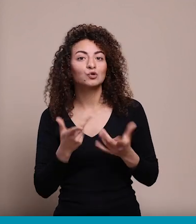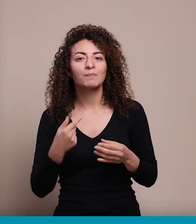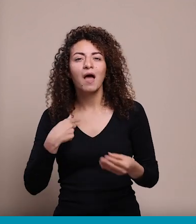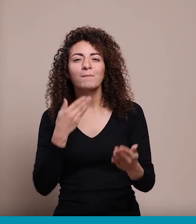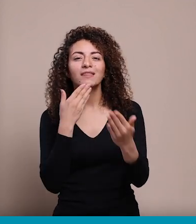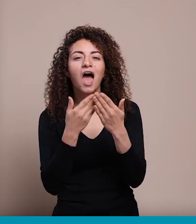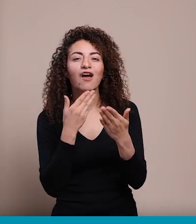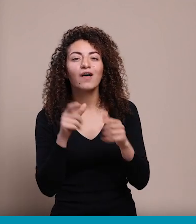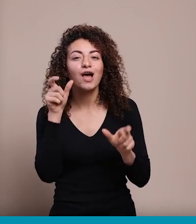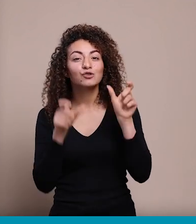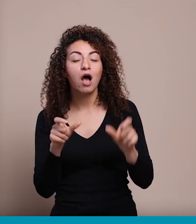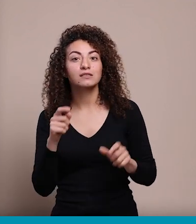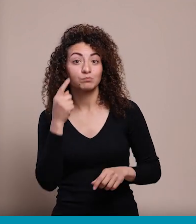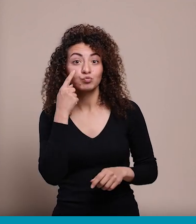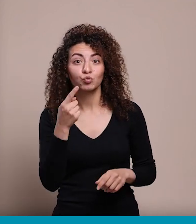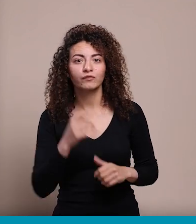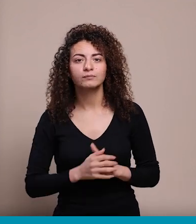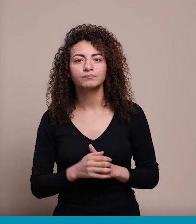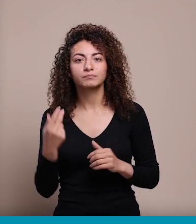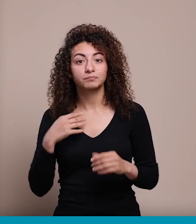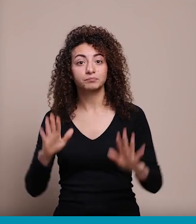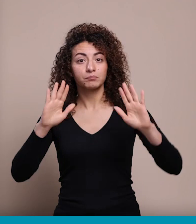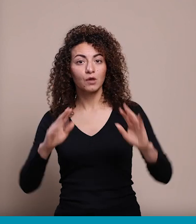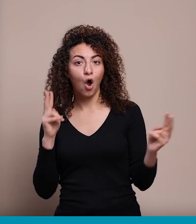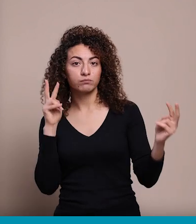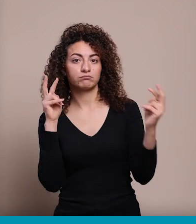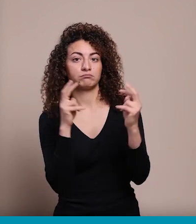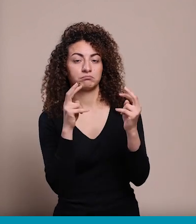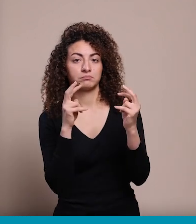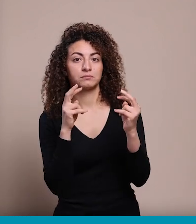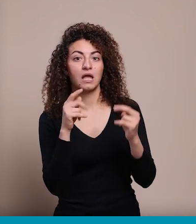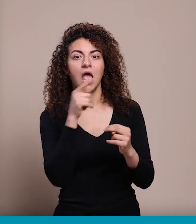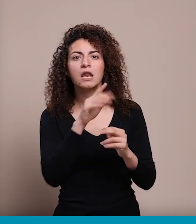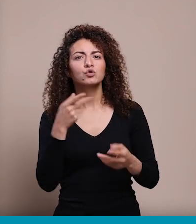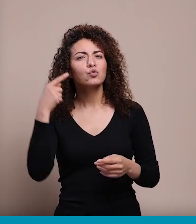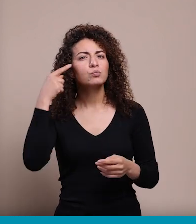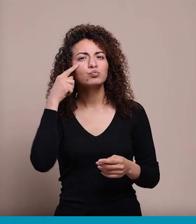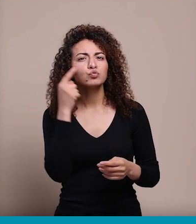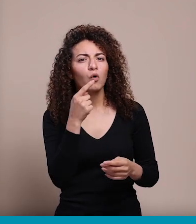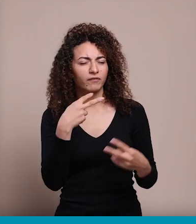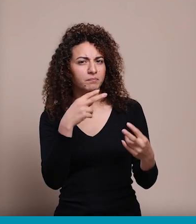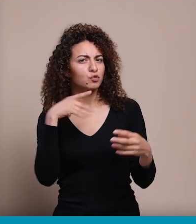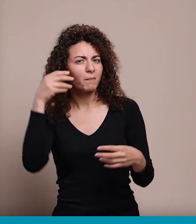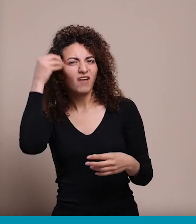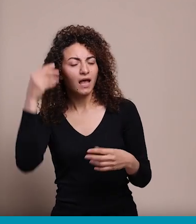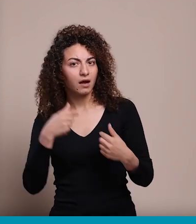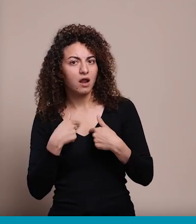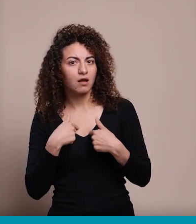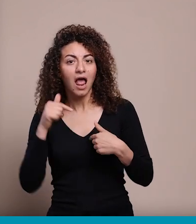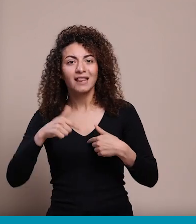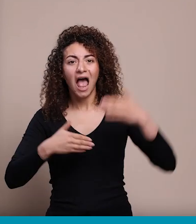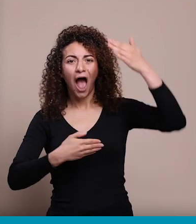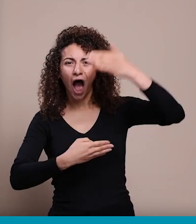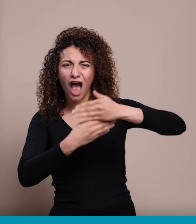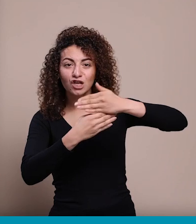أكتر إنه نتعرف على الأشخاص اللي بيشوفوا نشوف هني شو بيعرفوا عننا نكسر هيدا الحاجز بيننا وبينهم